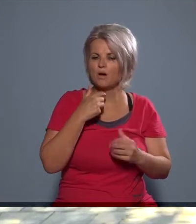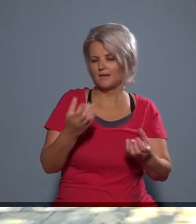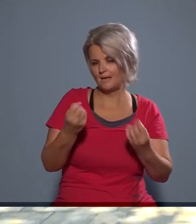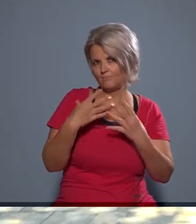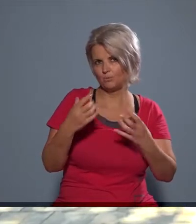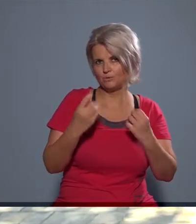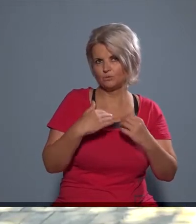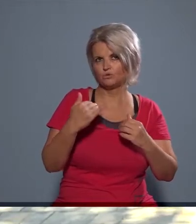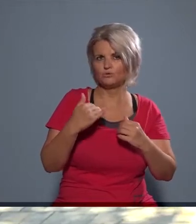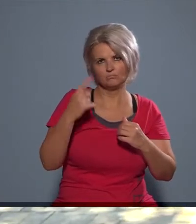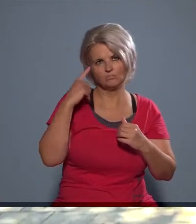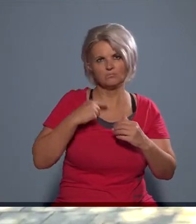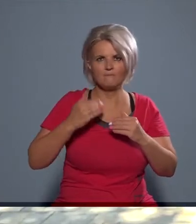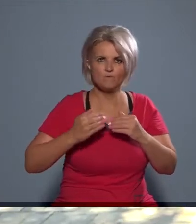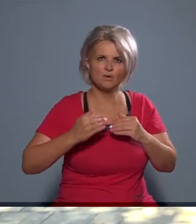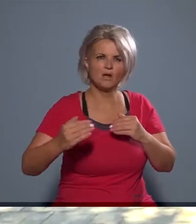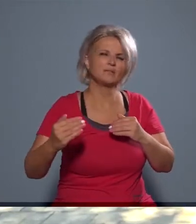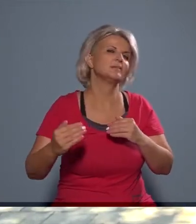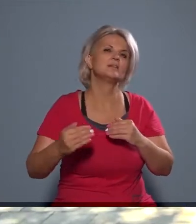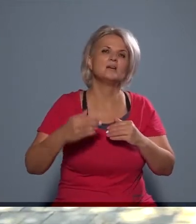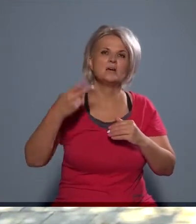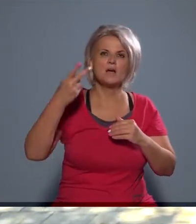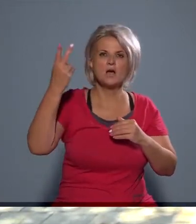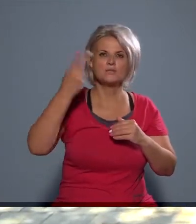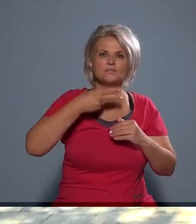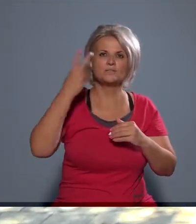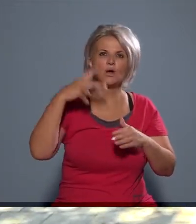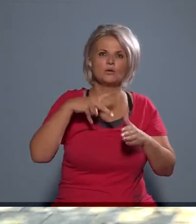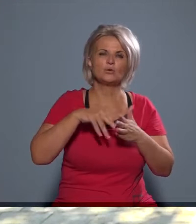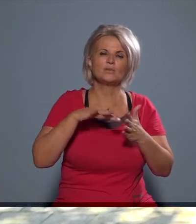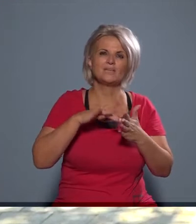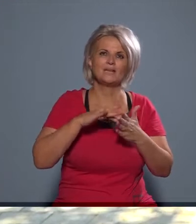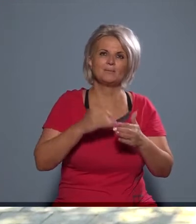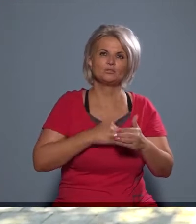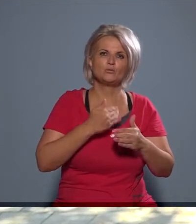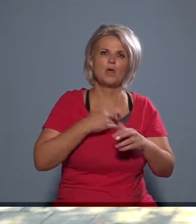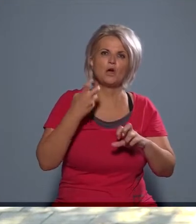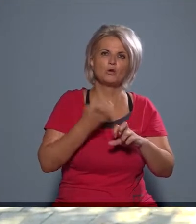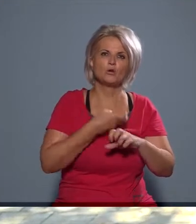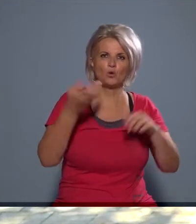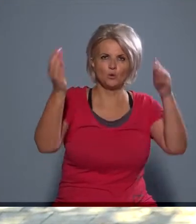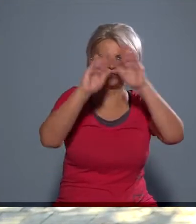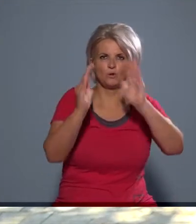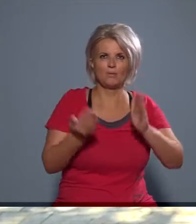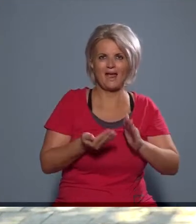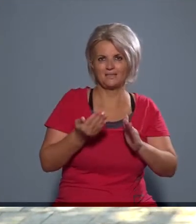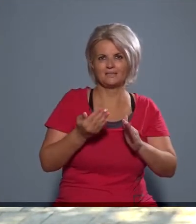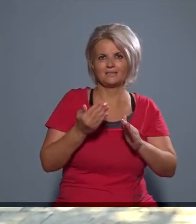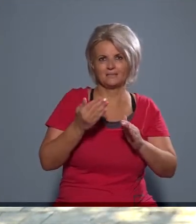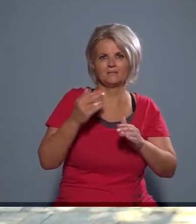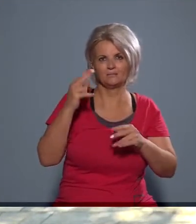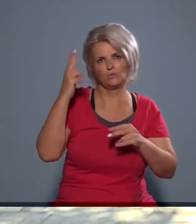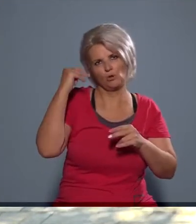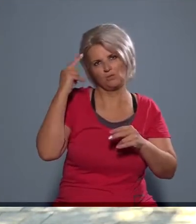így arra ösztönözött, hogy folytassam. Azt a középiskolát, azt közszobrászként végeztem, tehát hogy